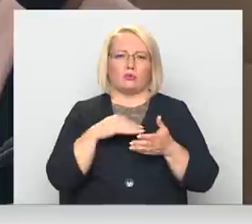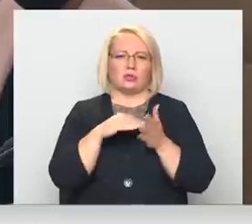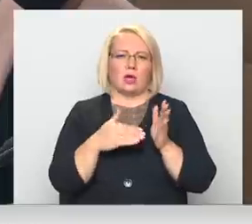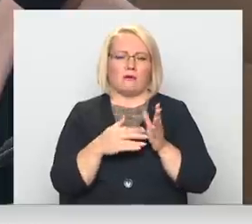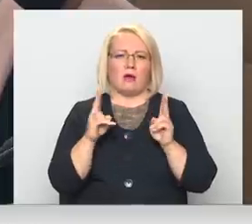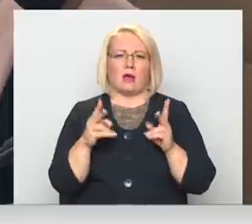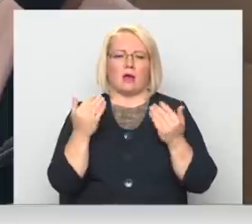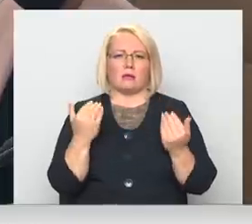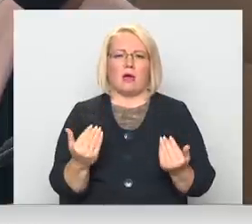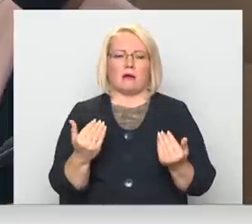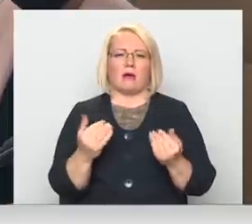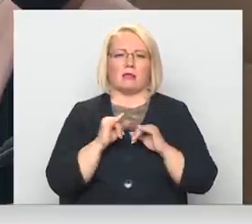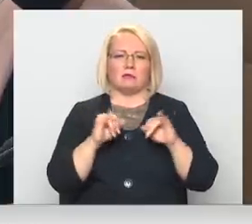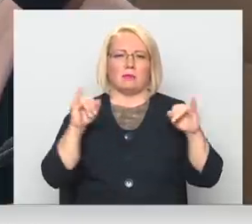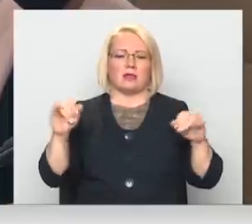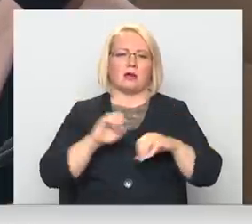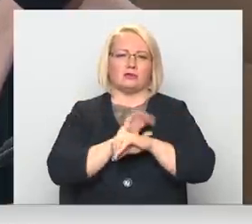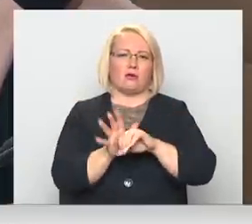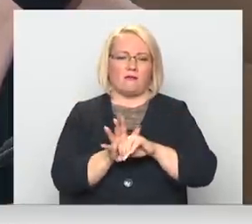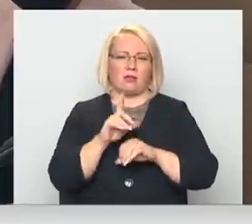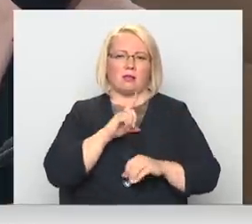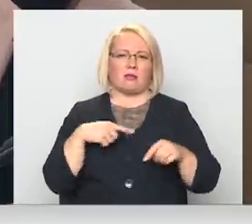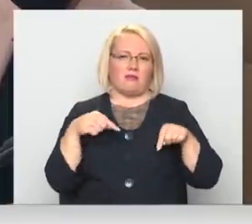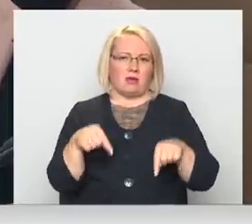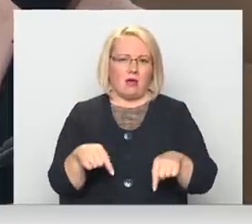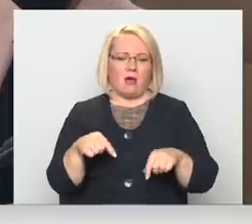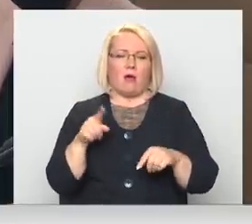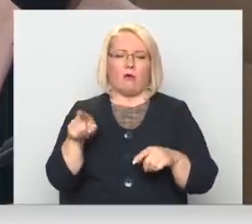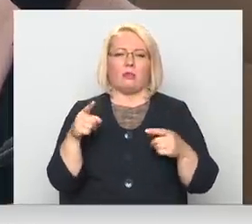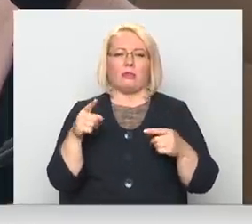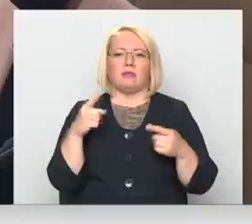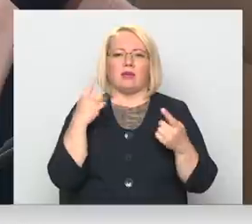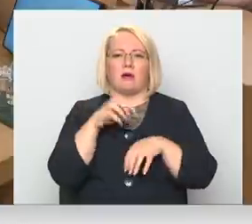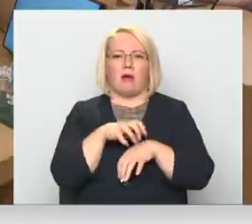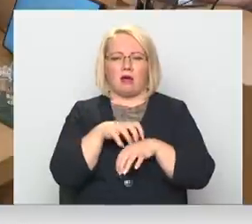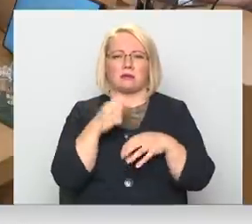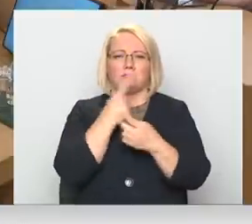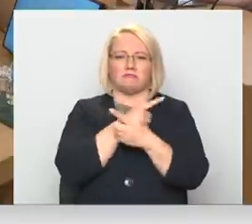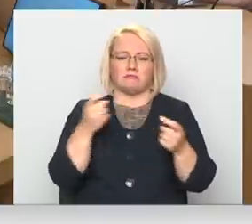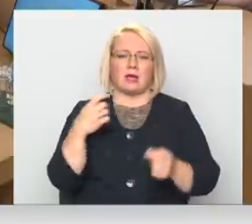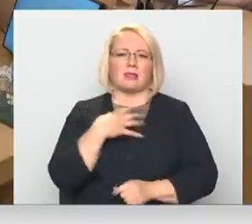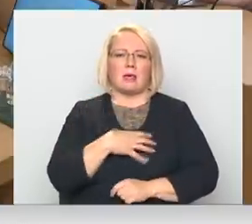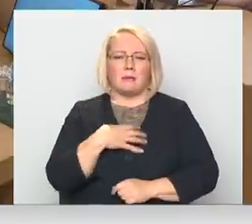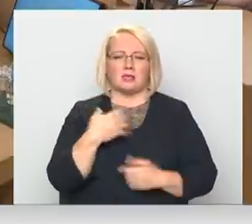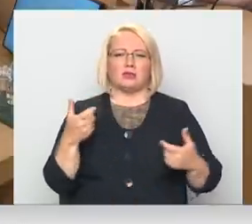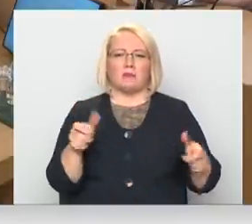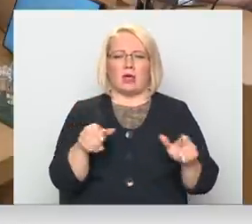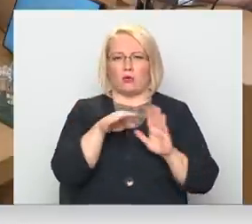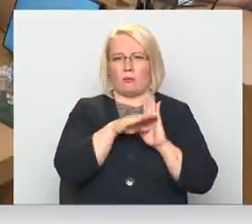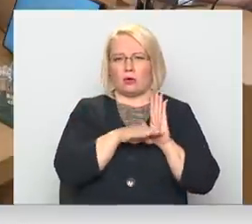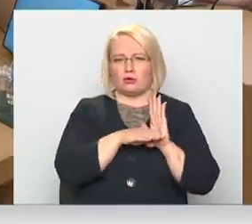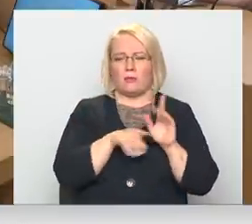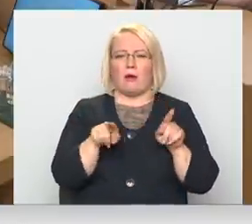šobrīd astīstās COVID-19 pandēmija Latvijā, man tur vēstījums bija nepārprotams, ka ir nepieciešami ierobežojumi gan